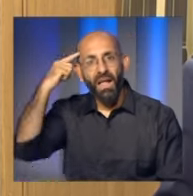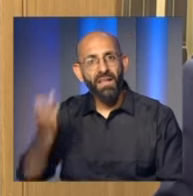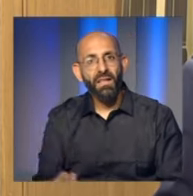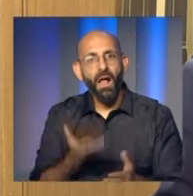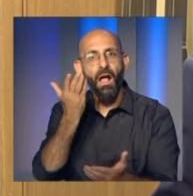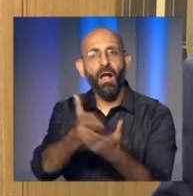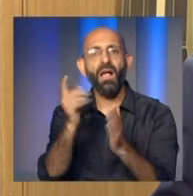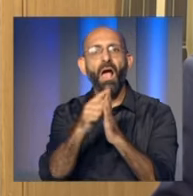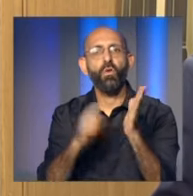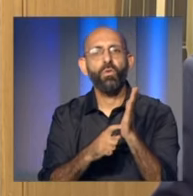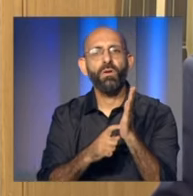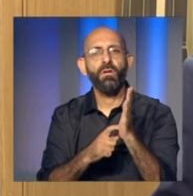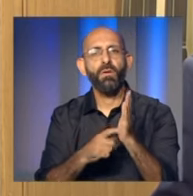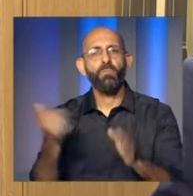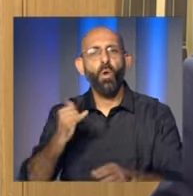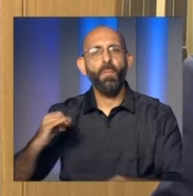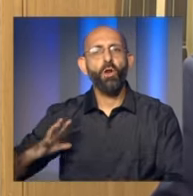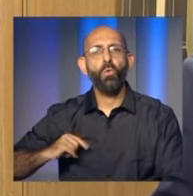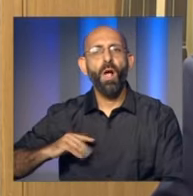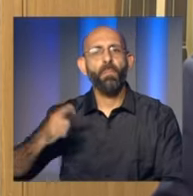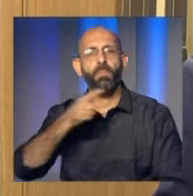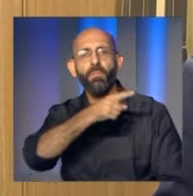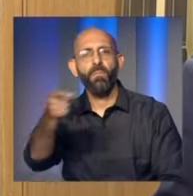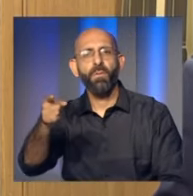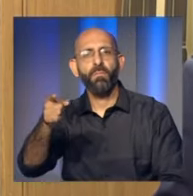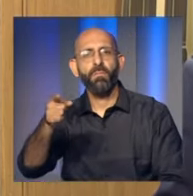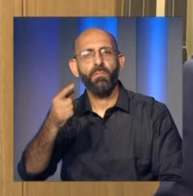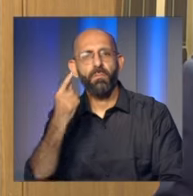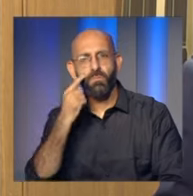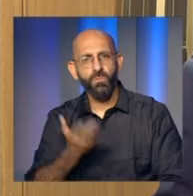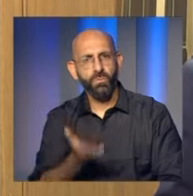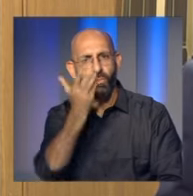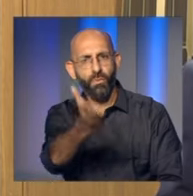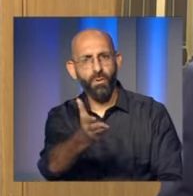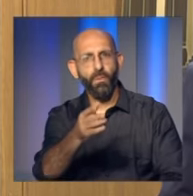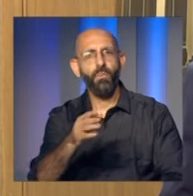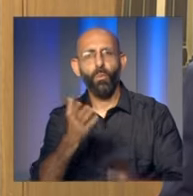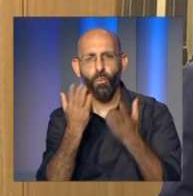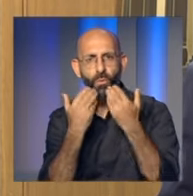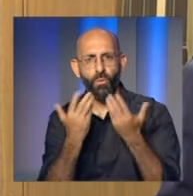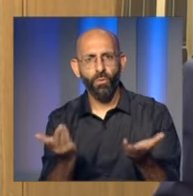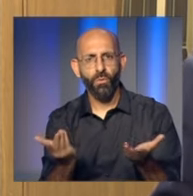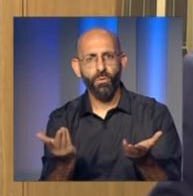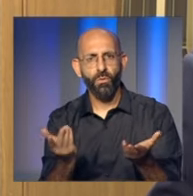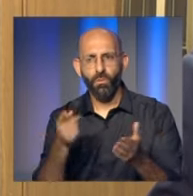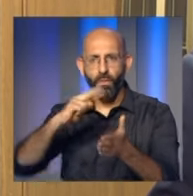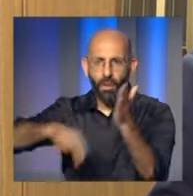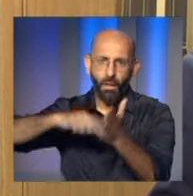وليست في وضع يسمح لأن تحيل المرسيم للتشريع في مجلس النواب